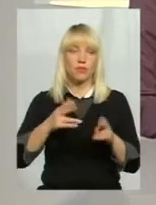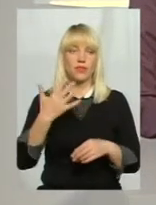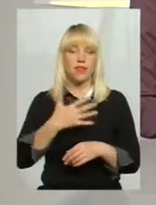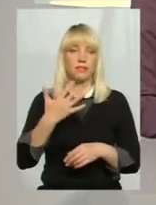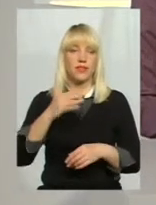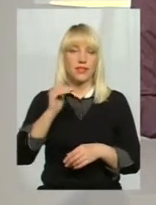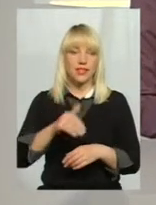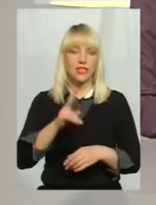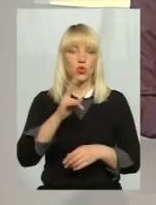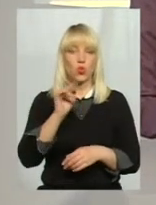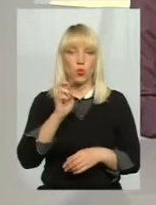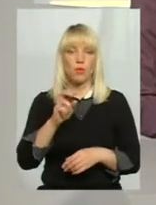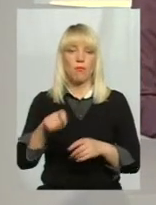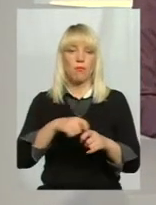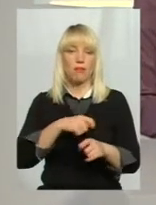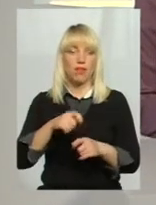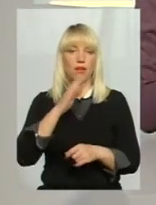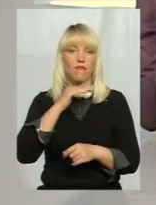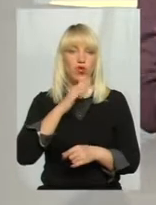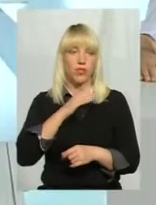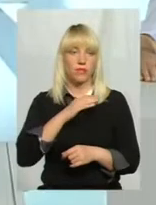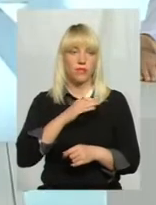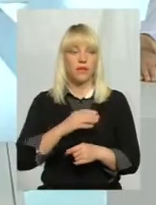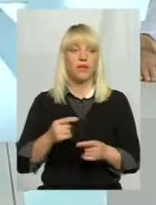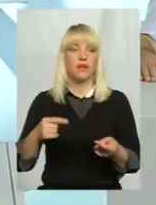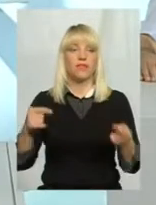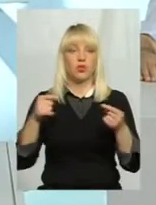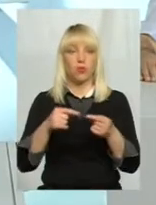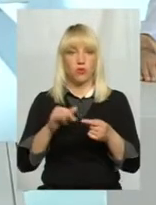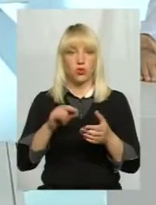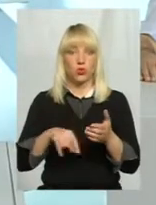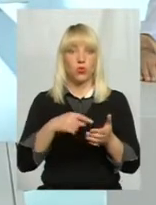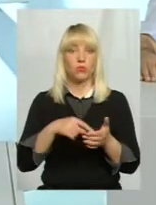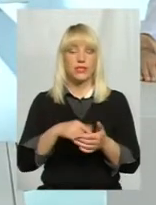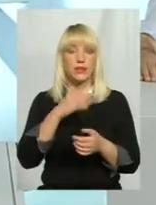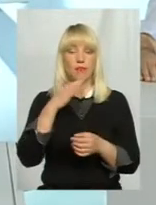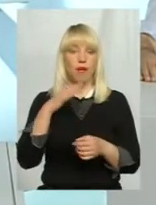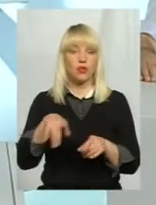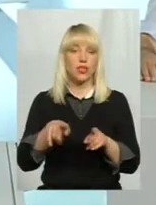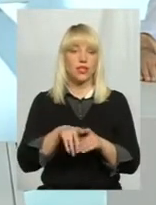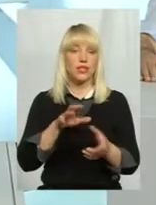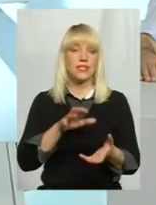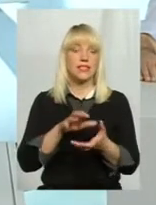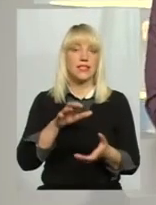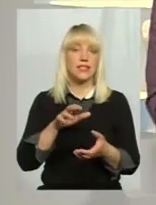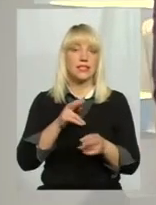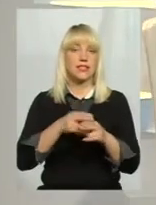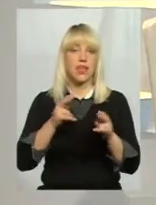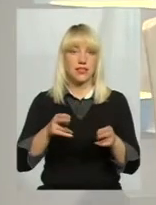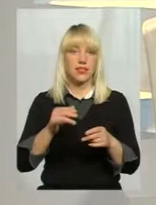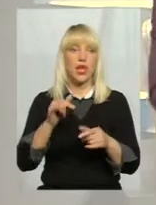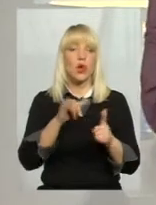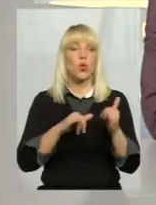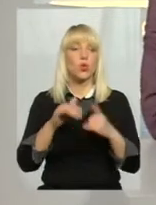кубічних метрів води. Відповідно, в місті багато цих станцій. Куди ж дівається уся та вода